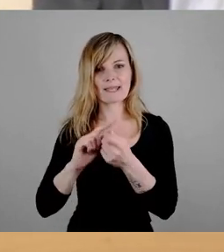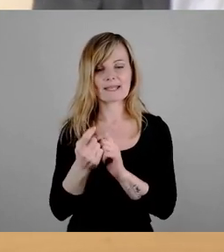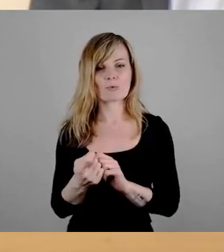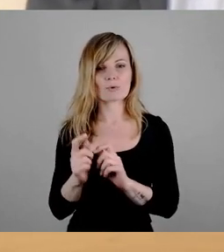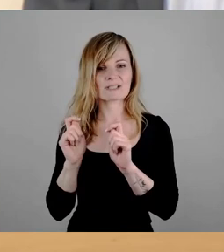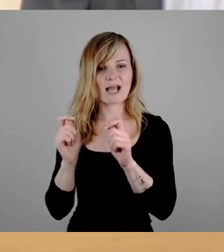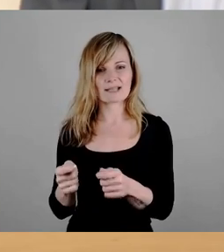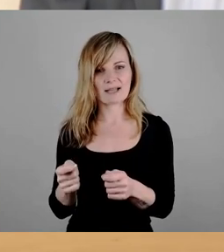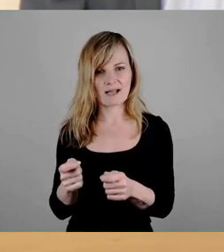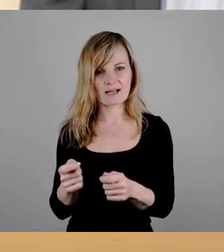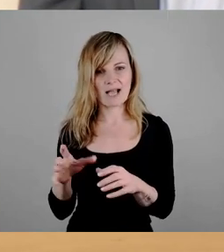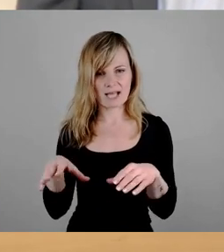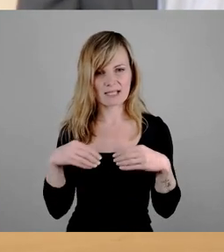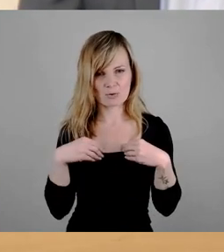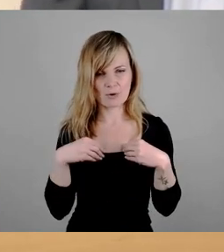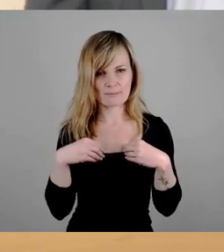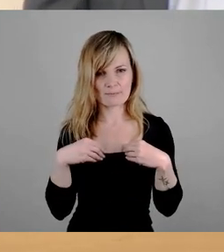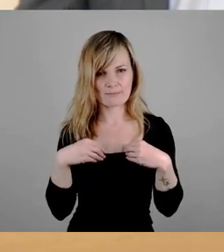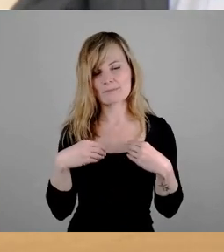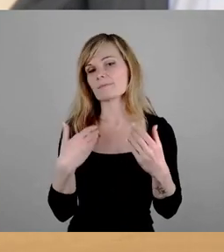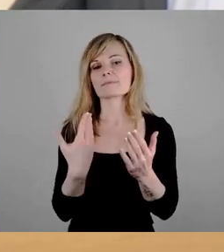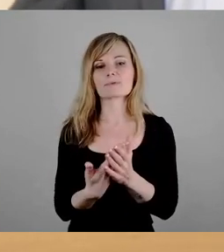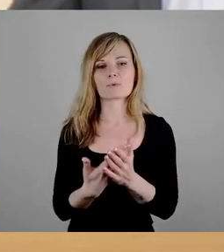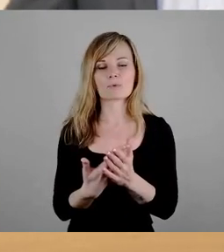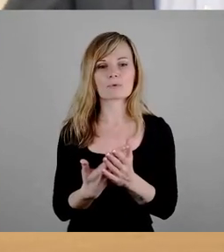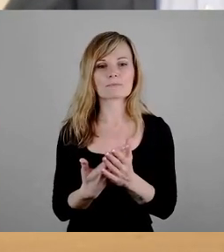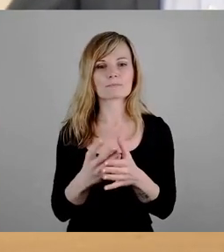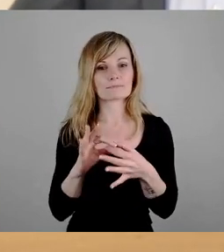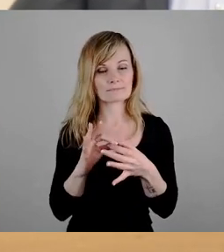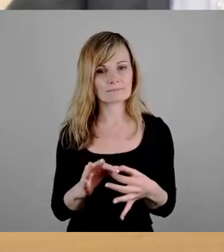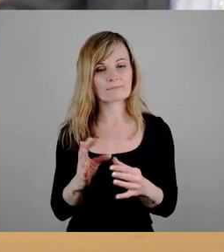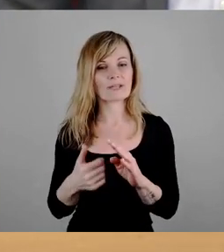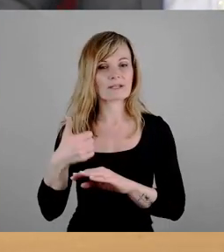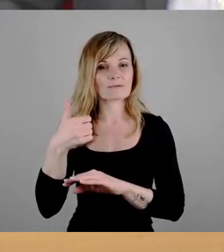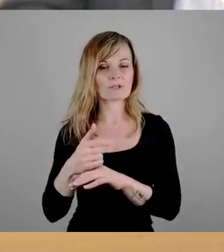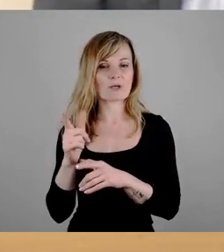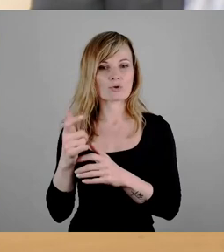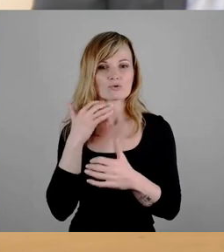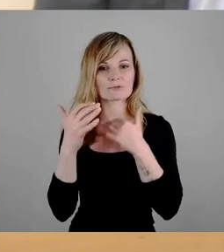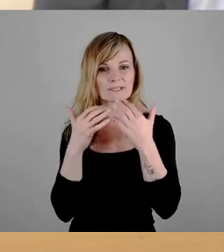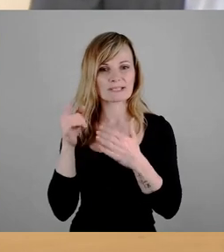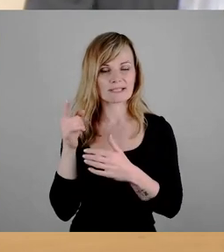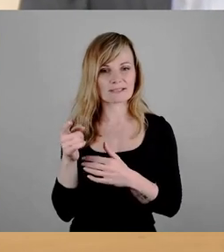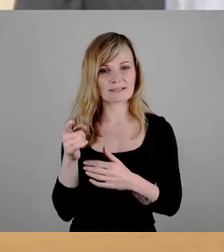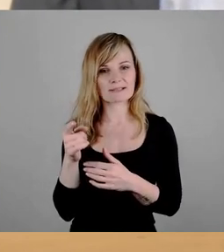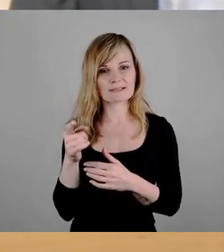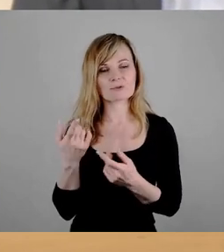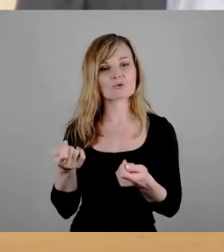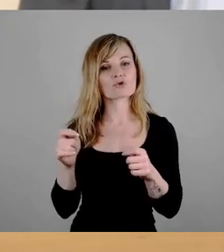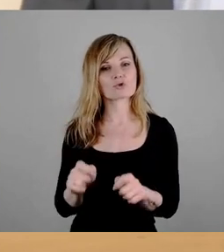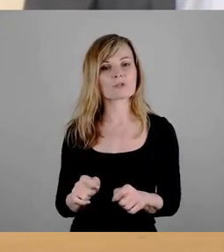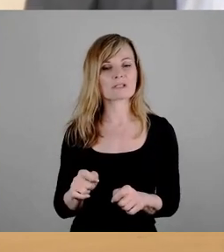angenommen. Und wir kommen in den so geänderten Väterführenden Ausschussbericht zur Schlussabstimmung.